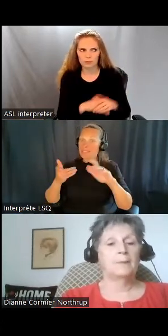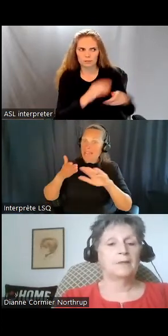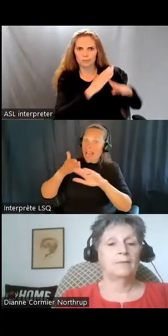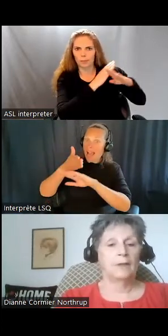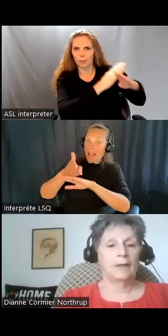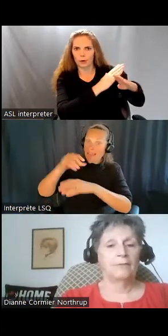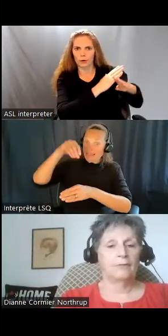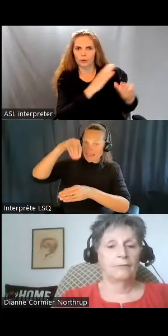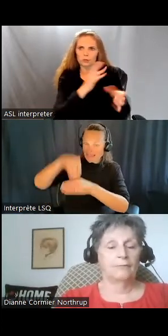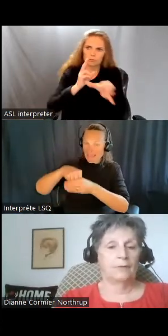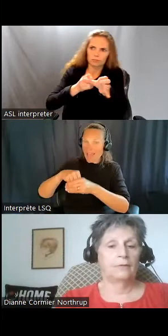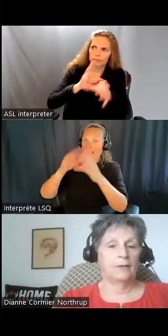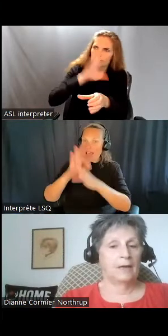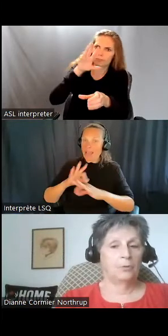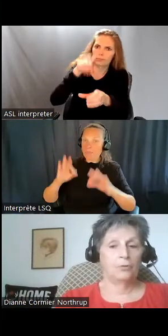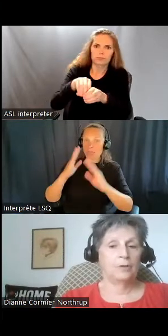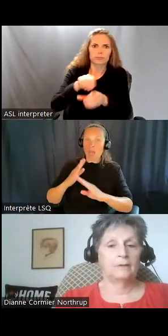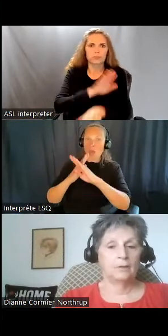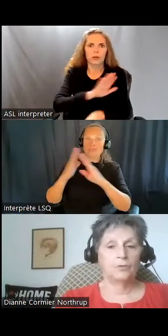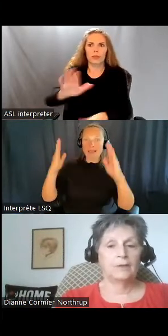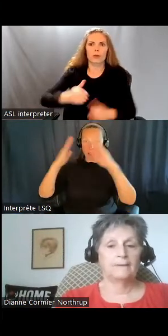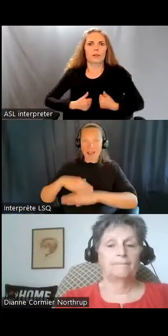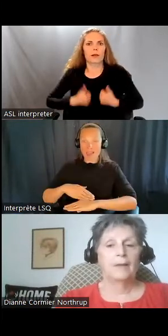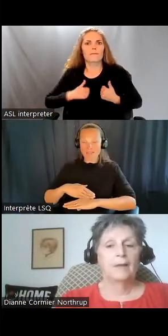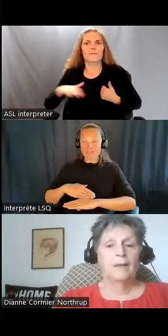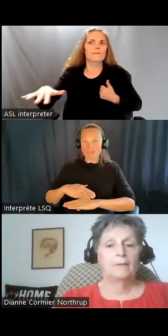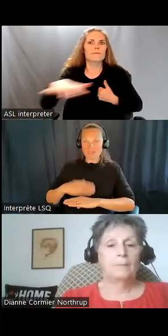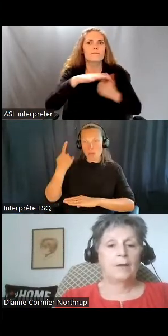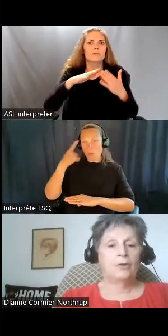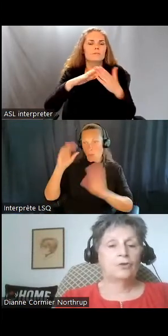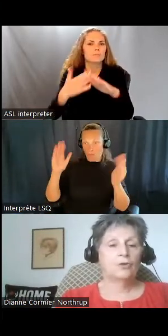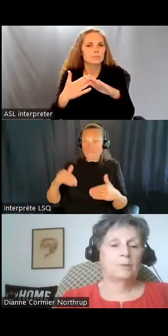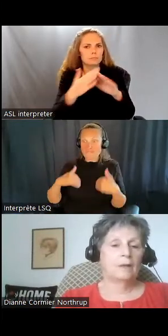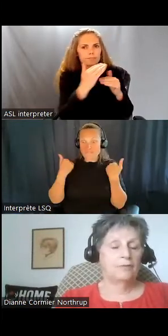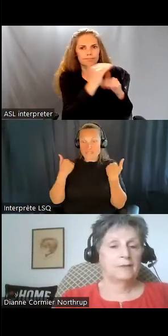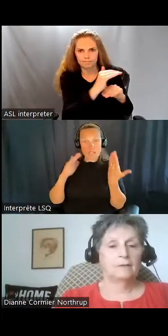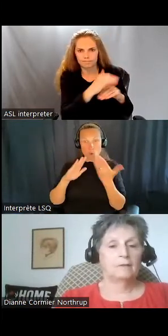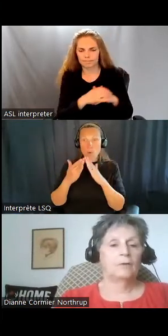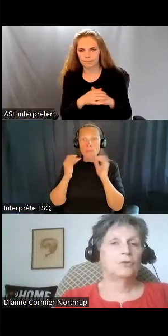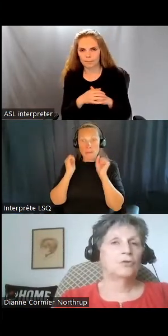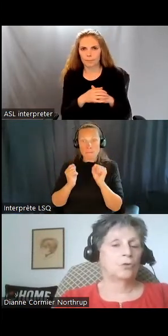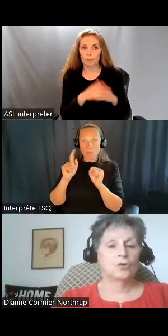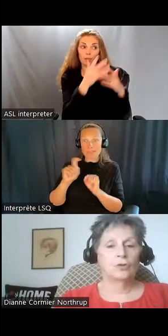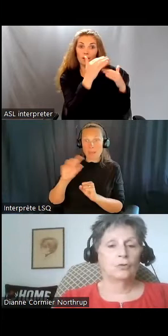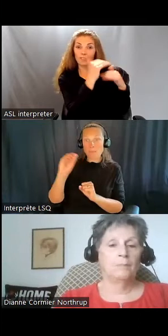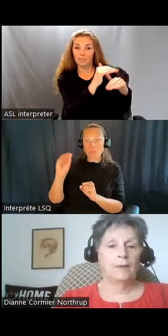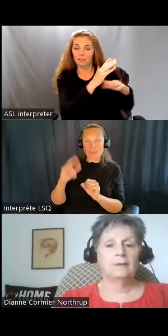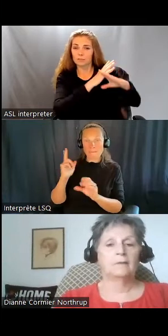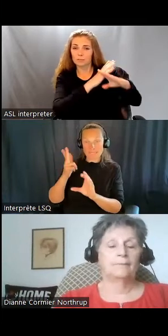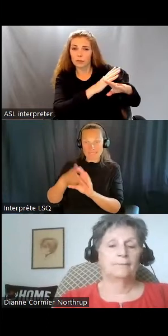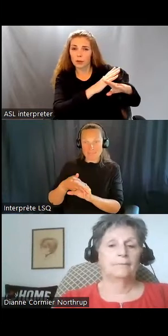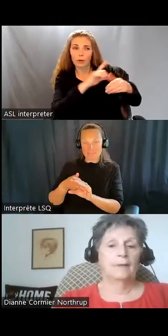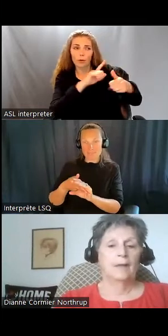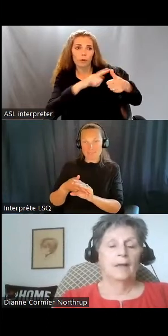et ces obstacles pour la participation à tous les aspects de la vie d'une communauté, ces barrières peuvent être